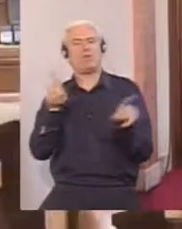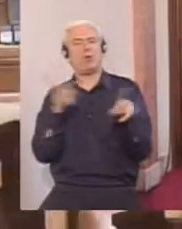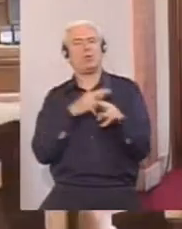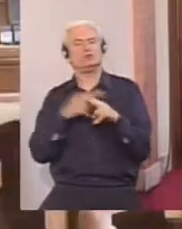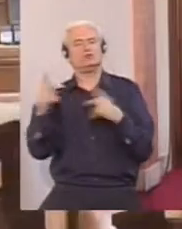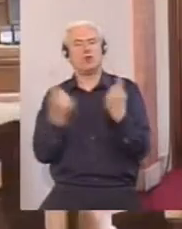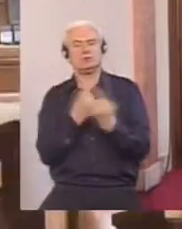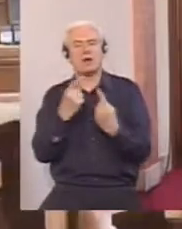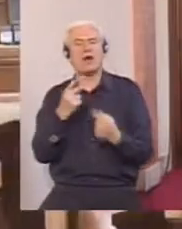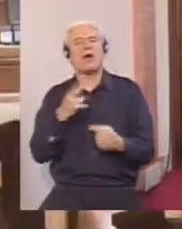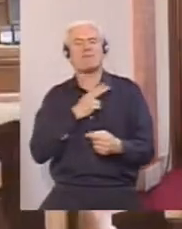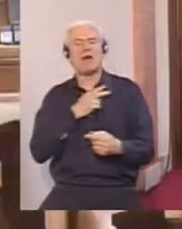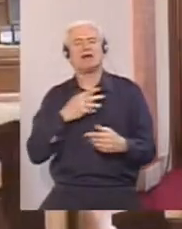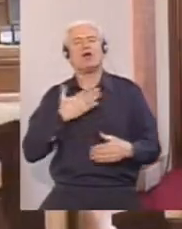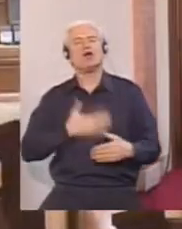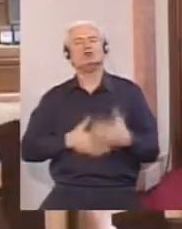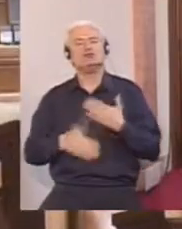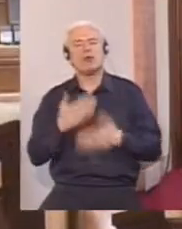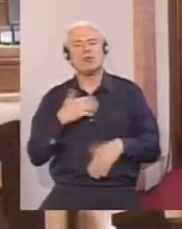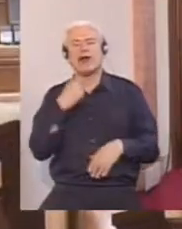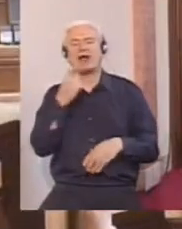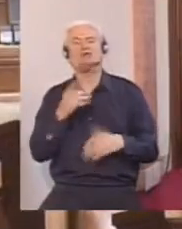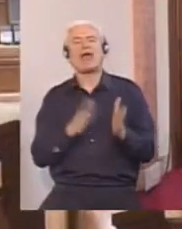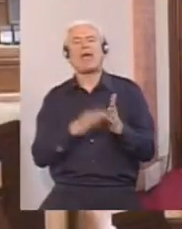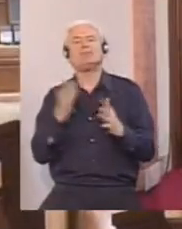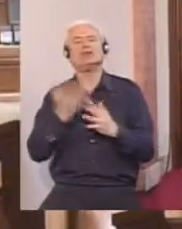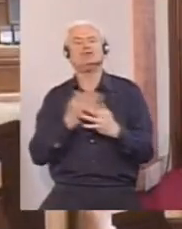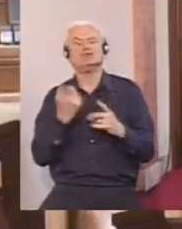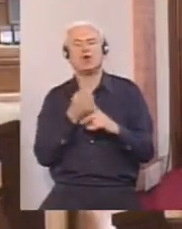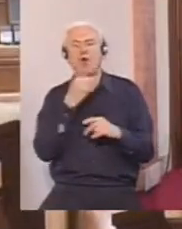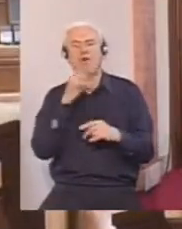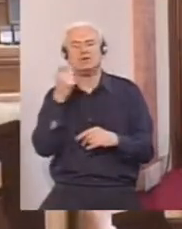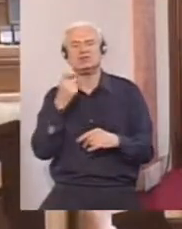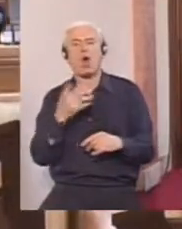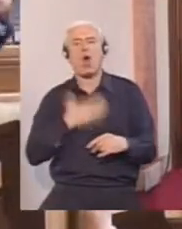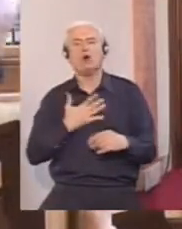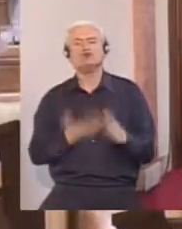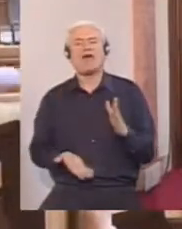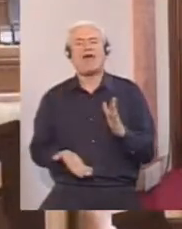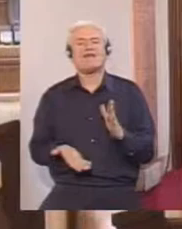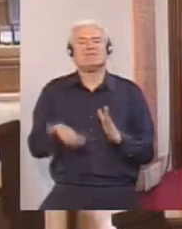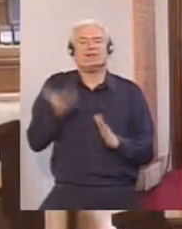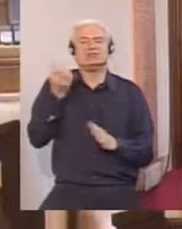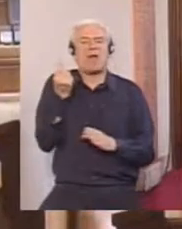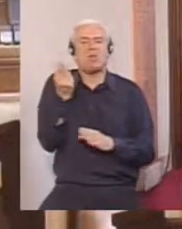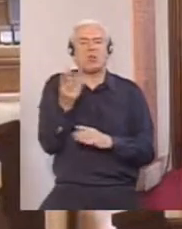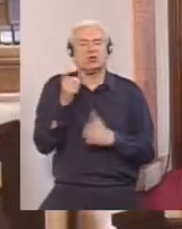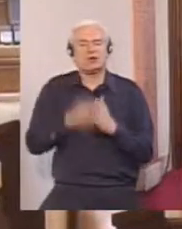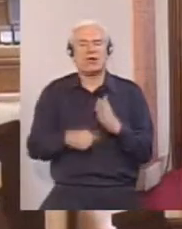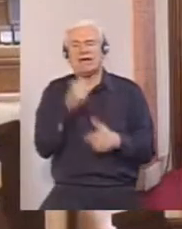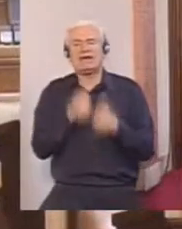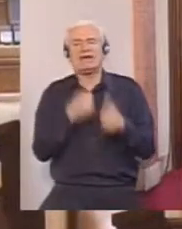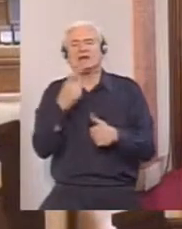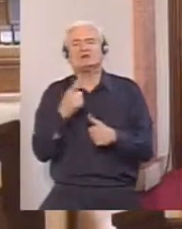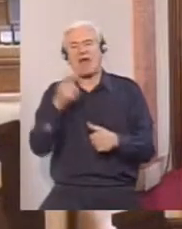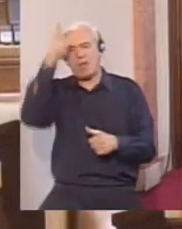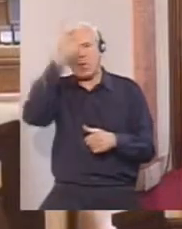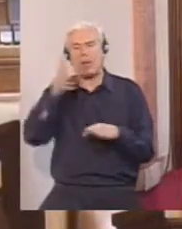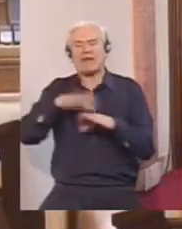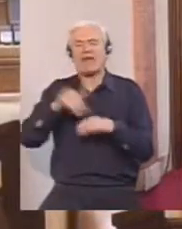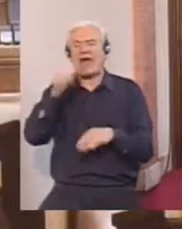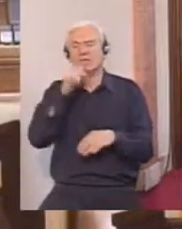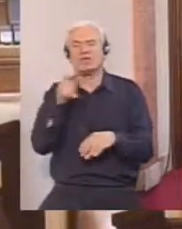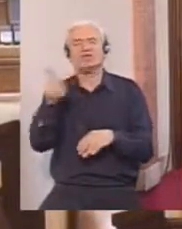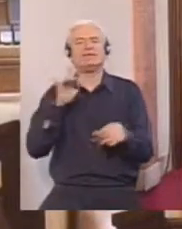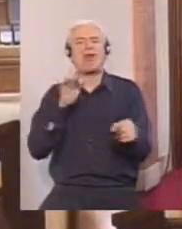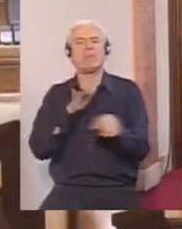da imate želju da kažete Mišković, ili da kažete hoće veći broj, ili da kažete Beogradna voda i vi ste protiv. A